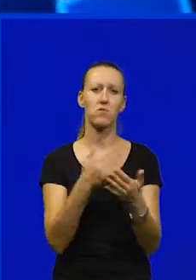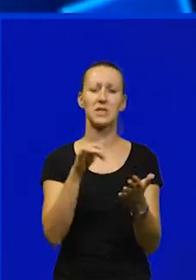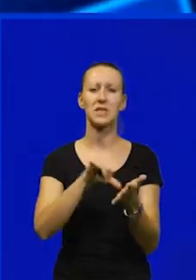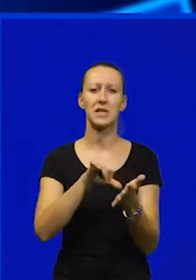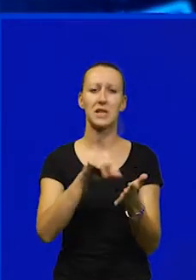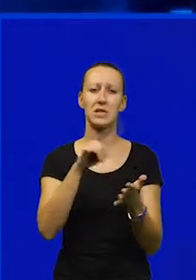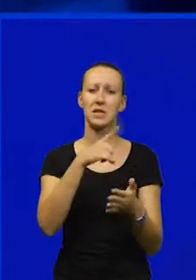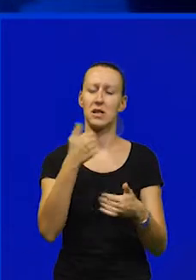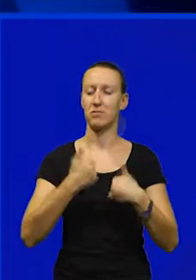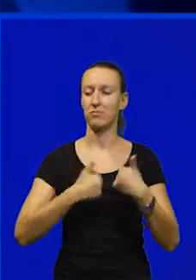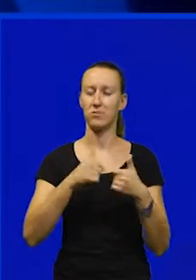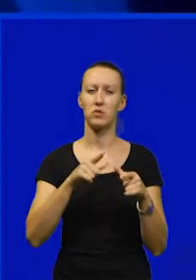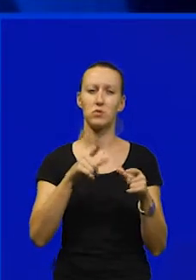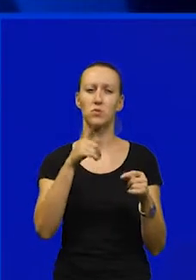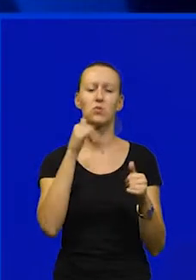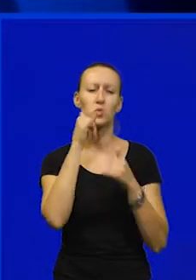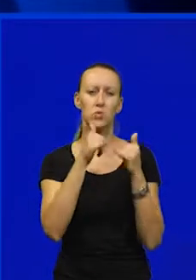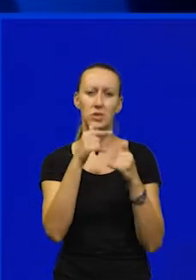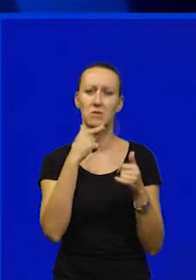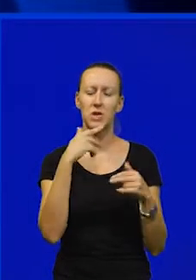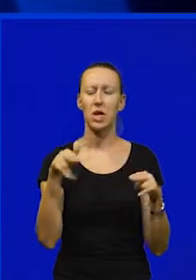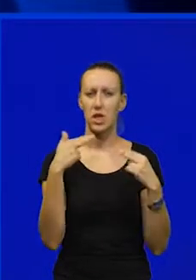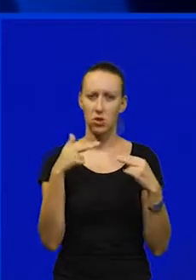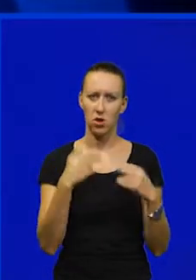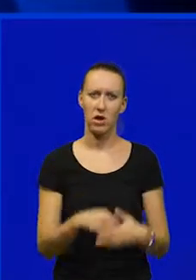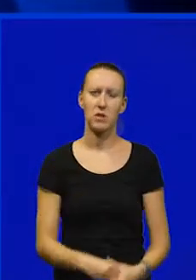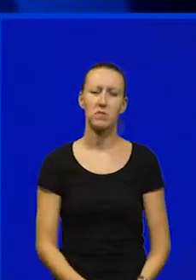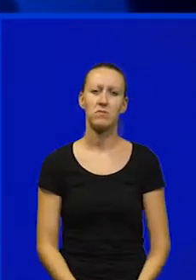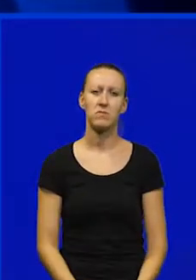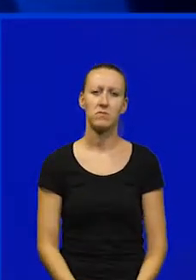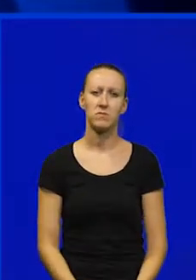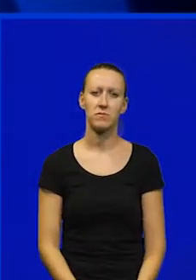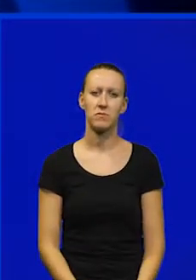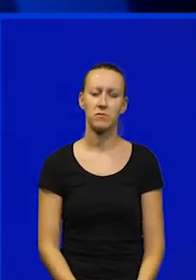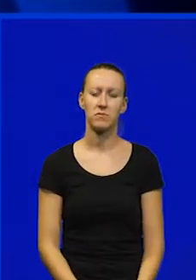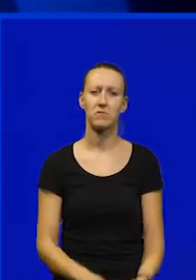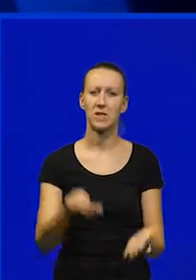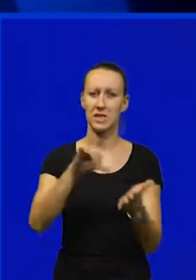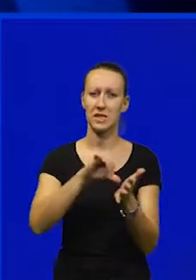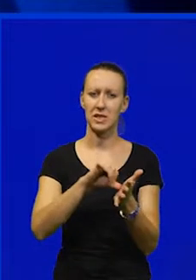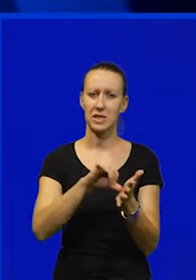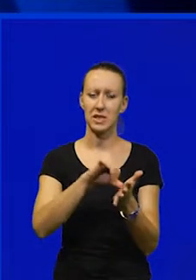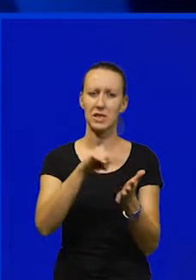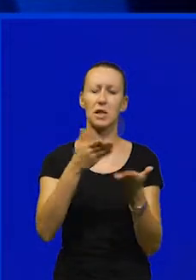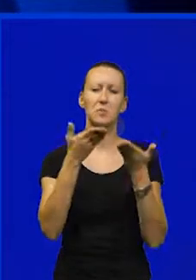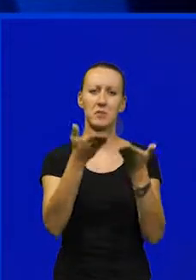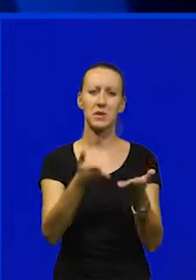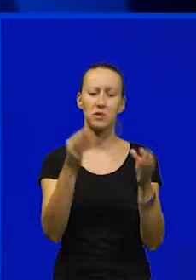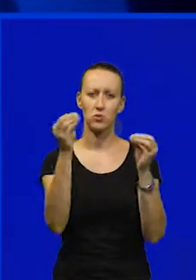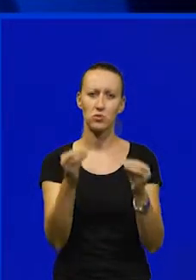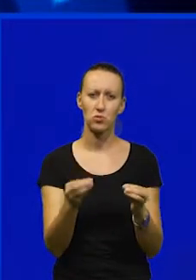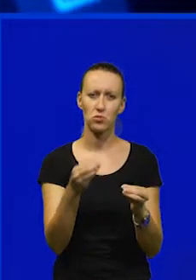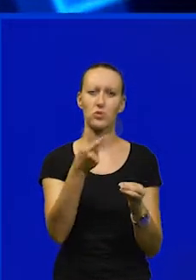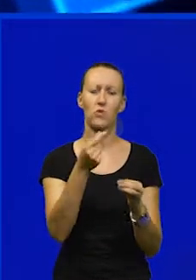centar kompetentnosti u sektoru turizma i u gostiteljstva. Centri kompetentnosti predstavljaju sustav